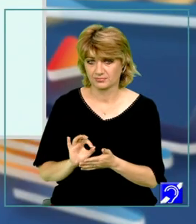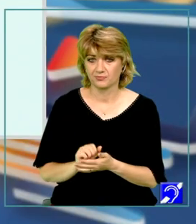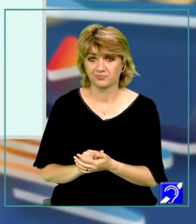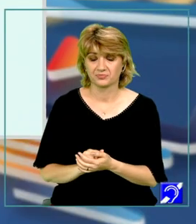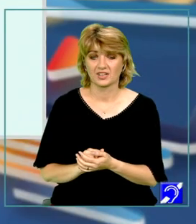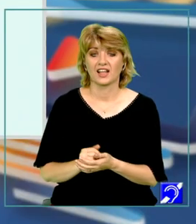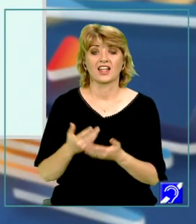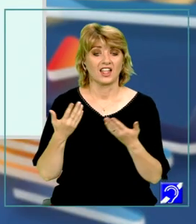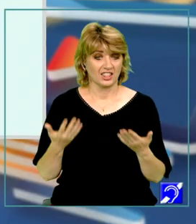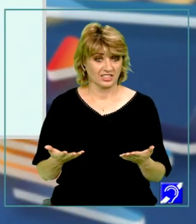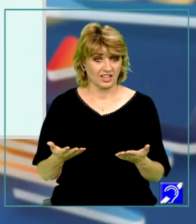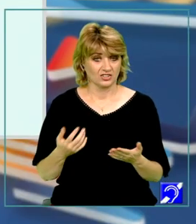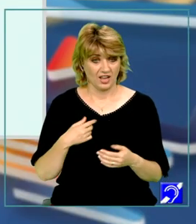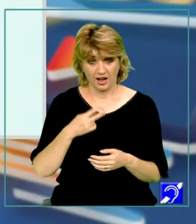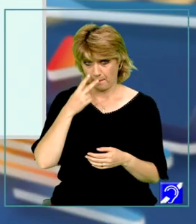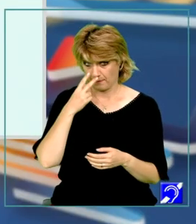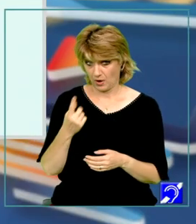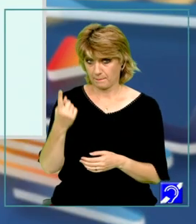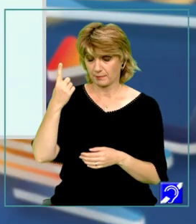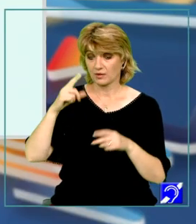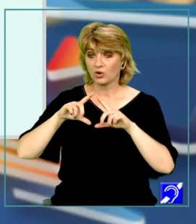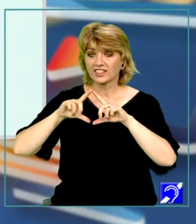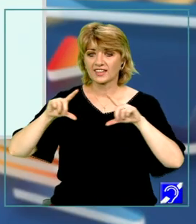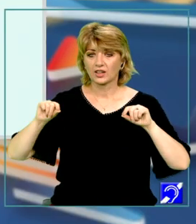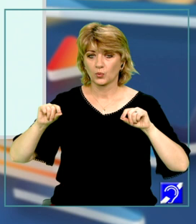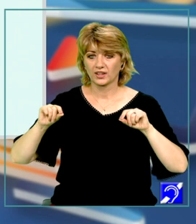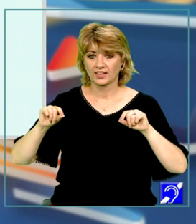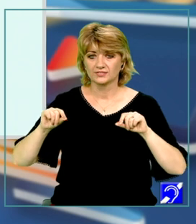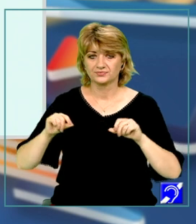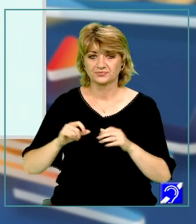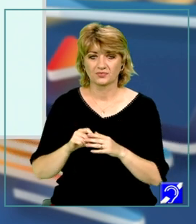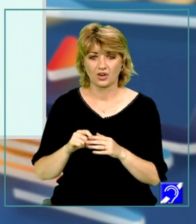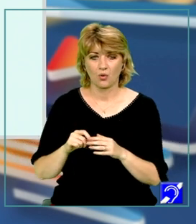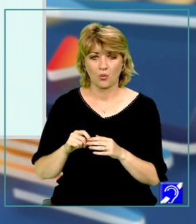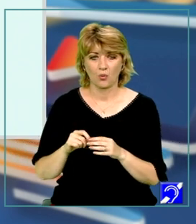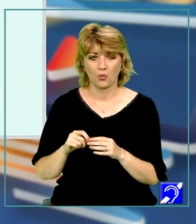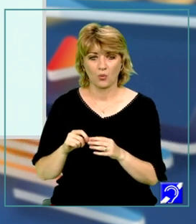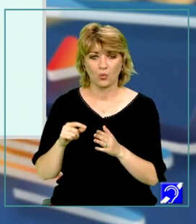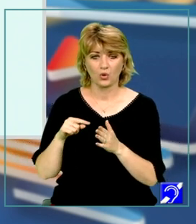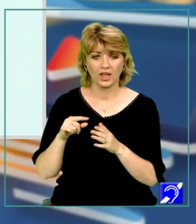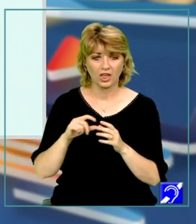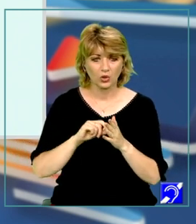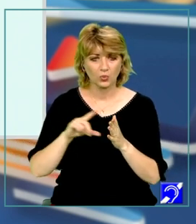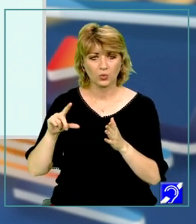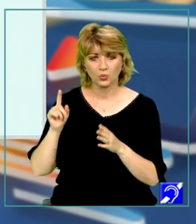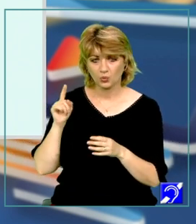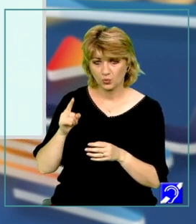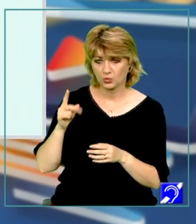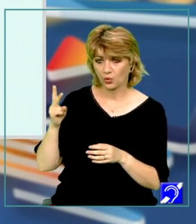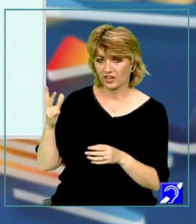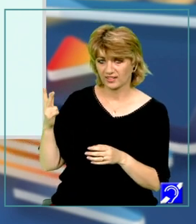Deci, dacă mă uit la primul triunghi, unghiul acesta plus unghiul acesta plus unghiul acesta